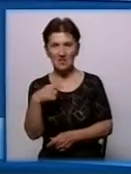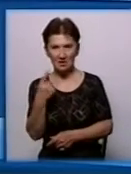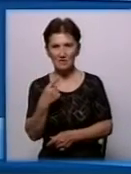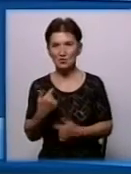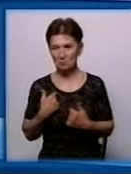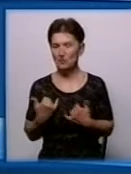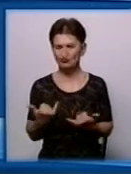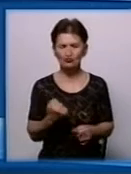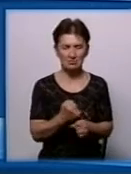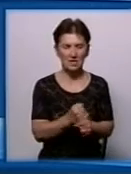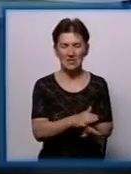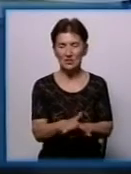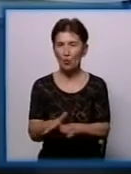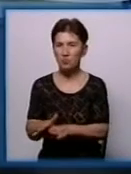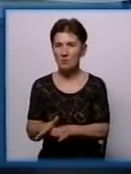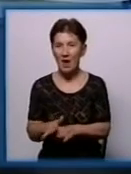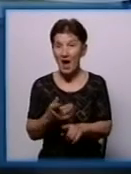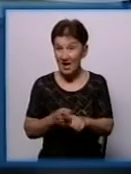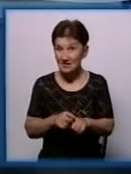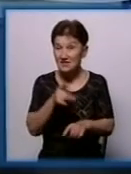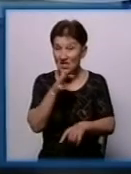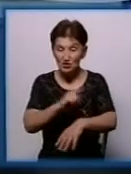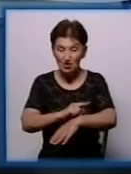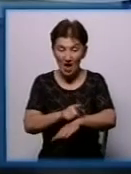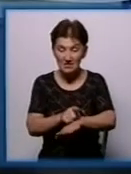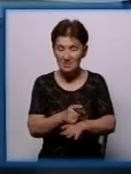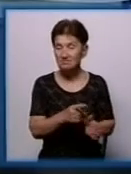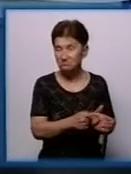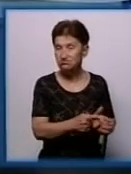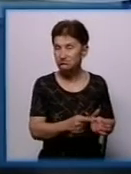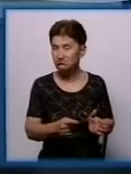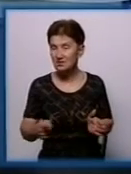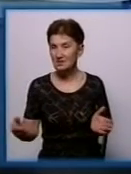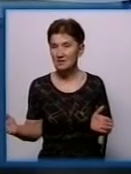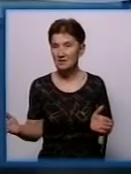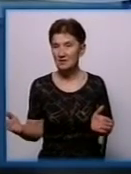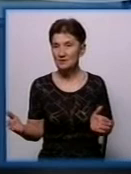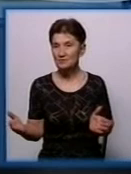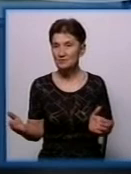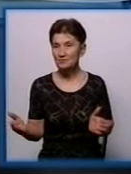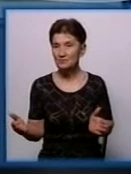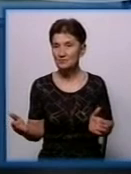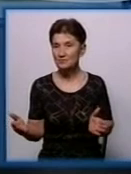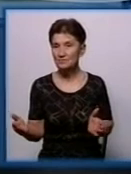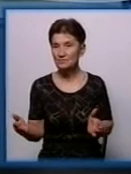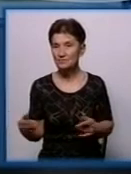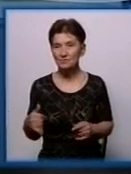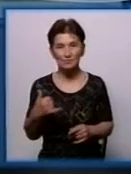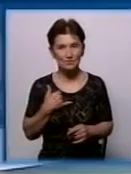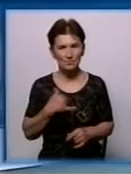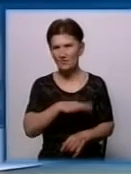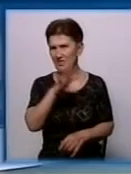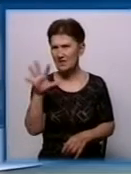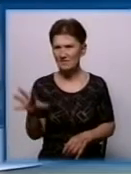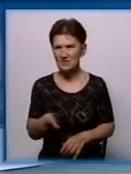зробимо. Але це займає певний час, ми бачимо. Тим не менше, центр працює, наприклад, той чи інший. Всього по області в нас 53